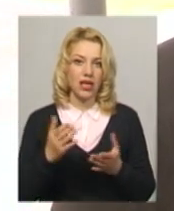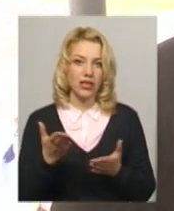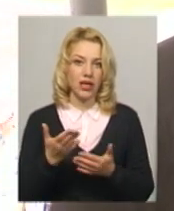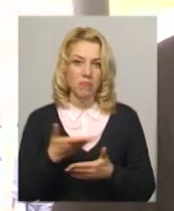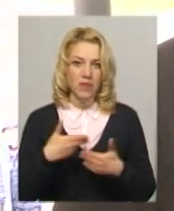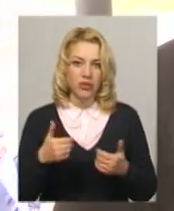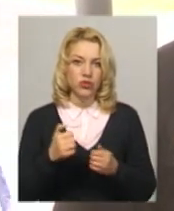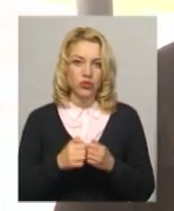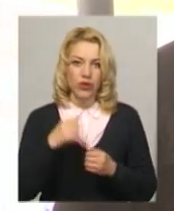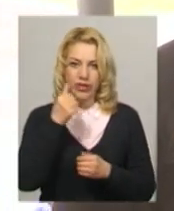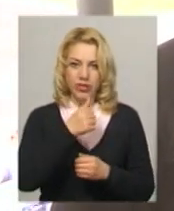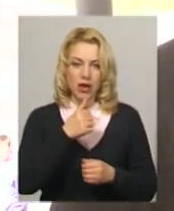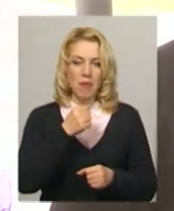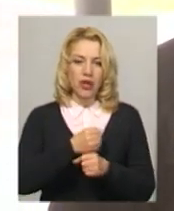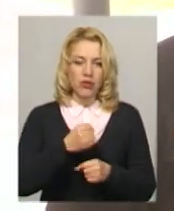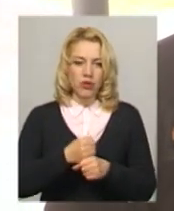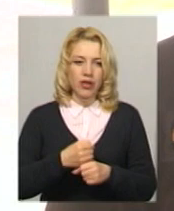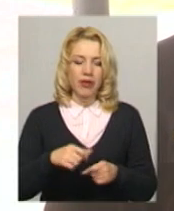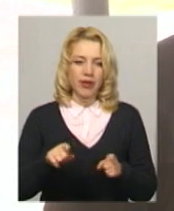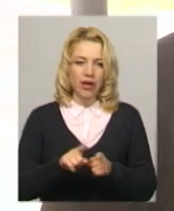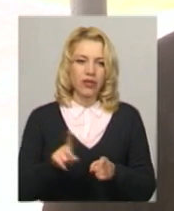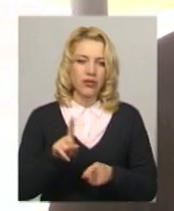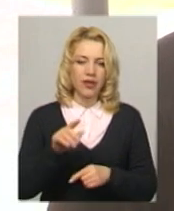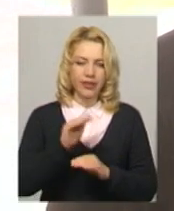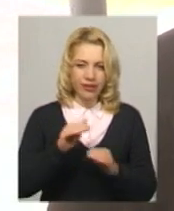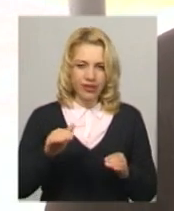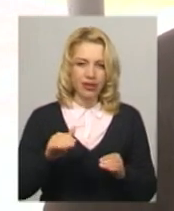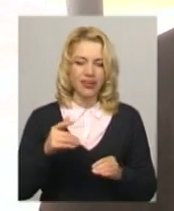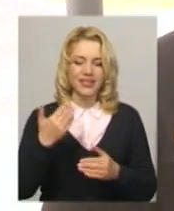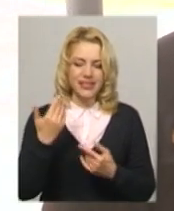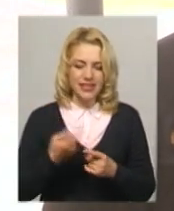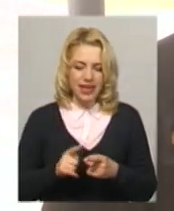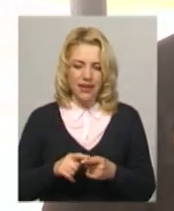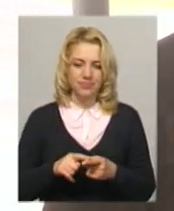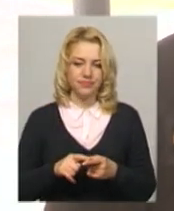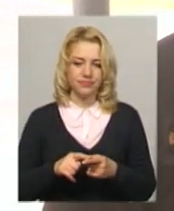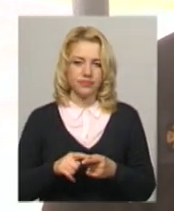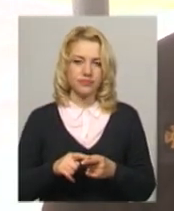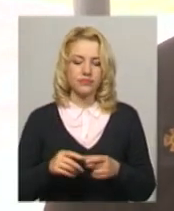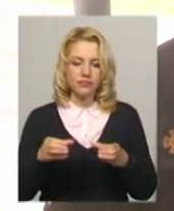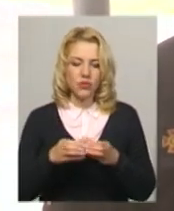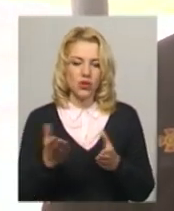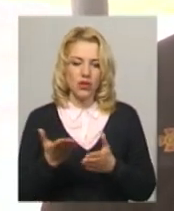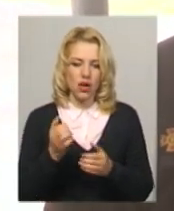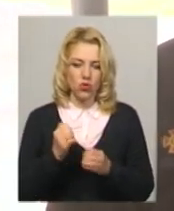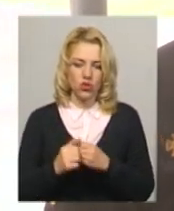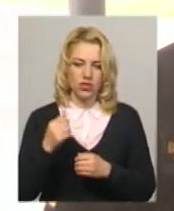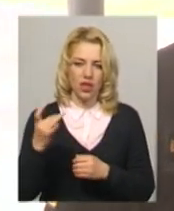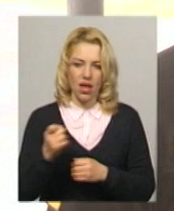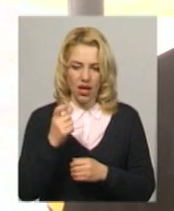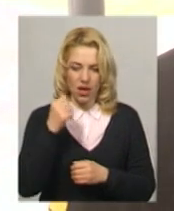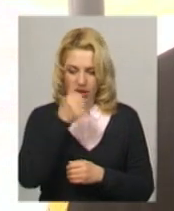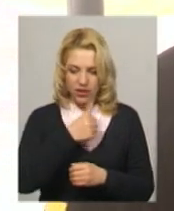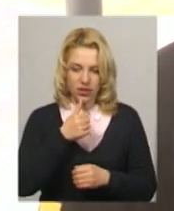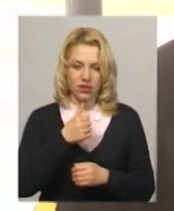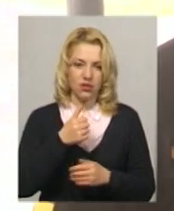щорічно працюємо. По тій причині, що ви розумієте, що діти – це визначена категорія, яка кожен рік вона оновлюється. І то не в рік,